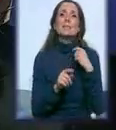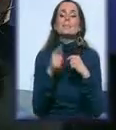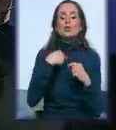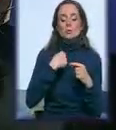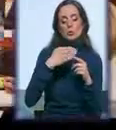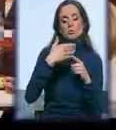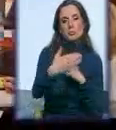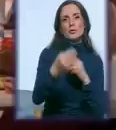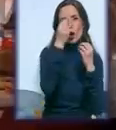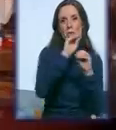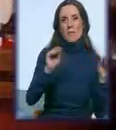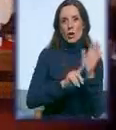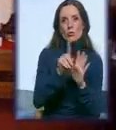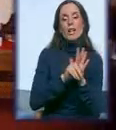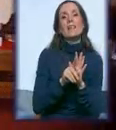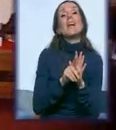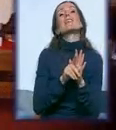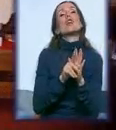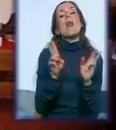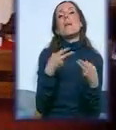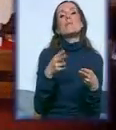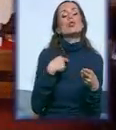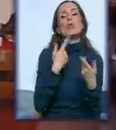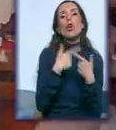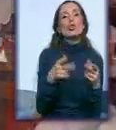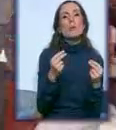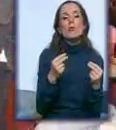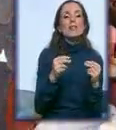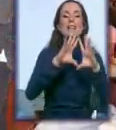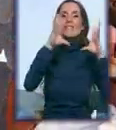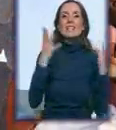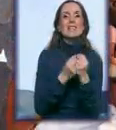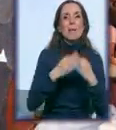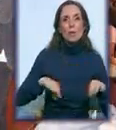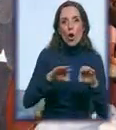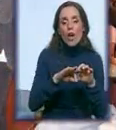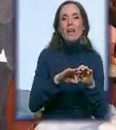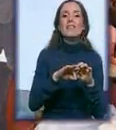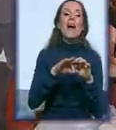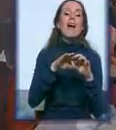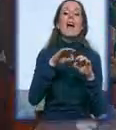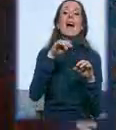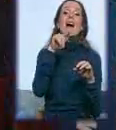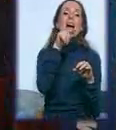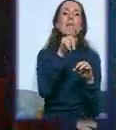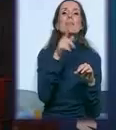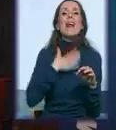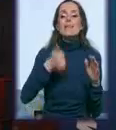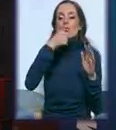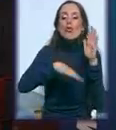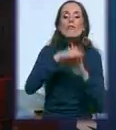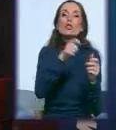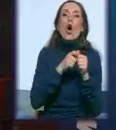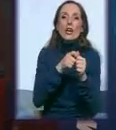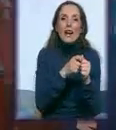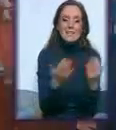znali, znate šta, ne možemo da im odobrimo sredstva za sve projekte, ipak hoćemo da uključimo što više organizacija, pa smo im smanjili budžete. Onda moramo da zovemo i da